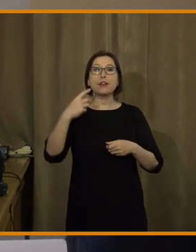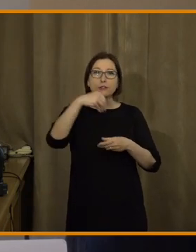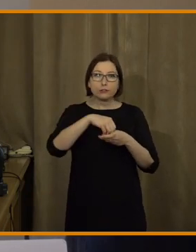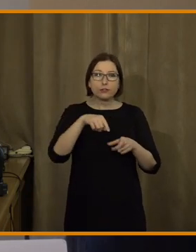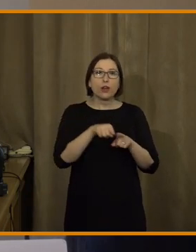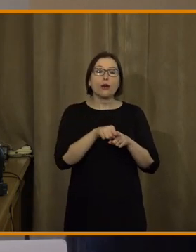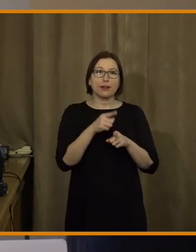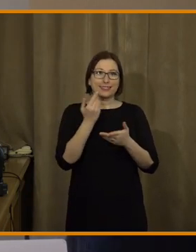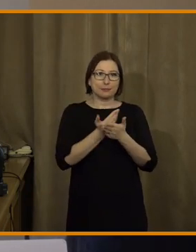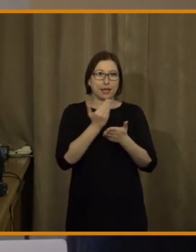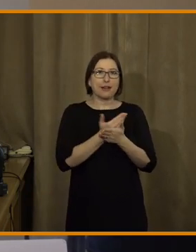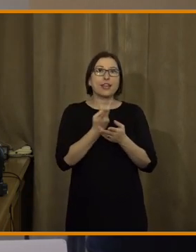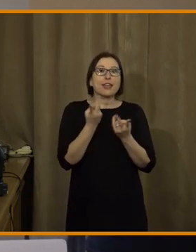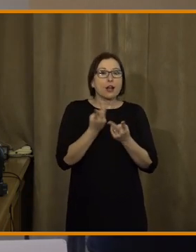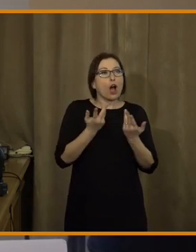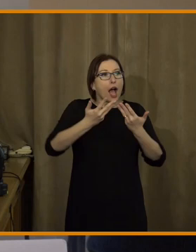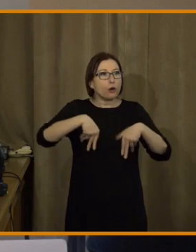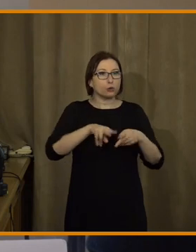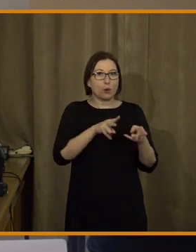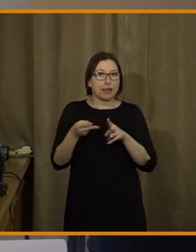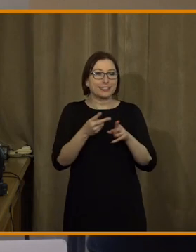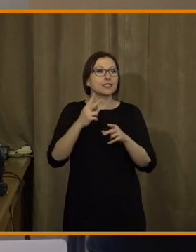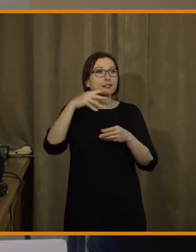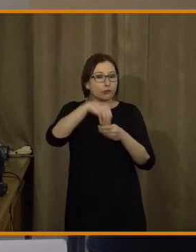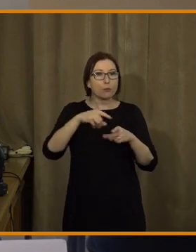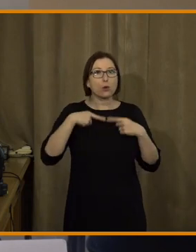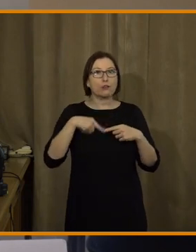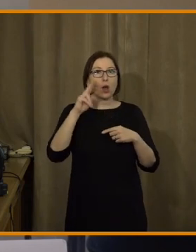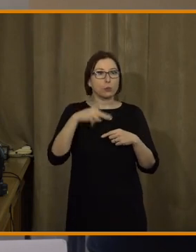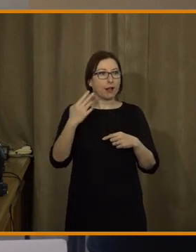zpravodajství na poli automatizace a potažmo umělé inteligence.